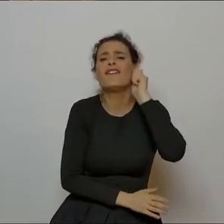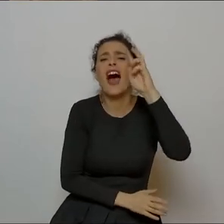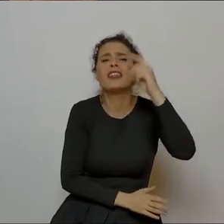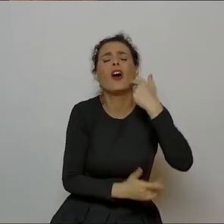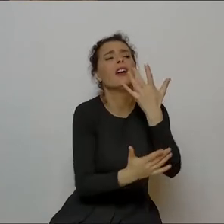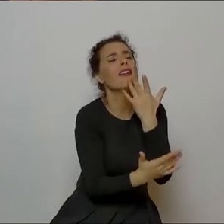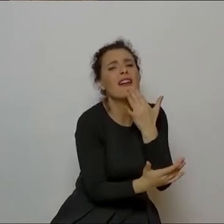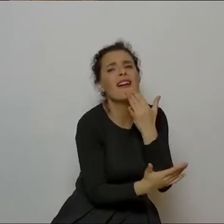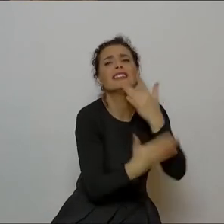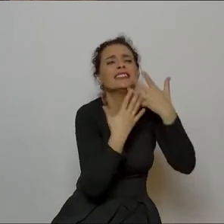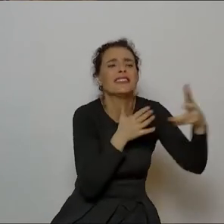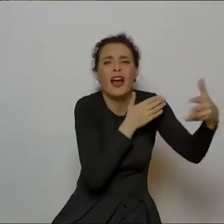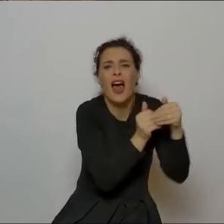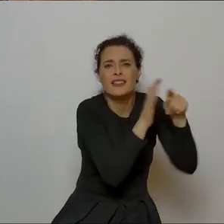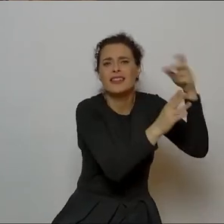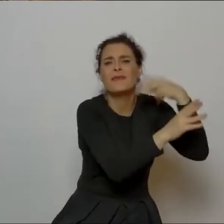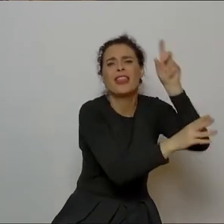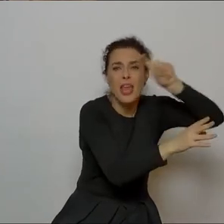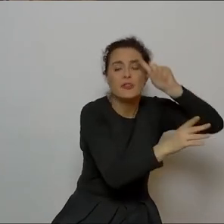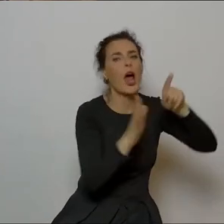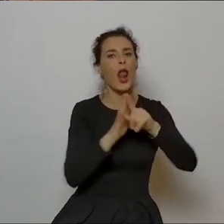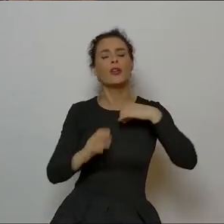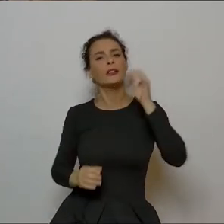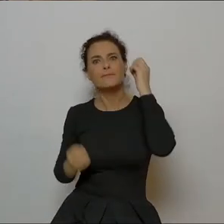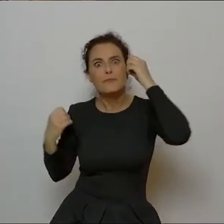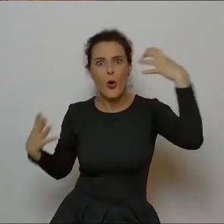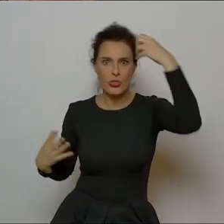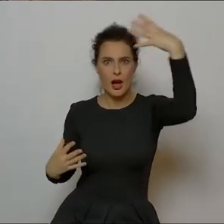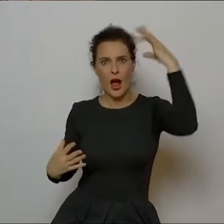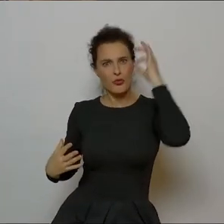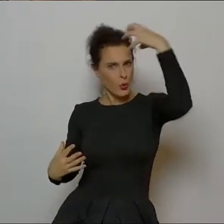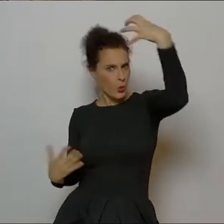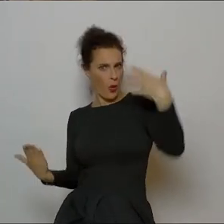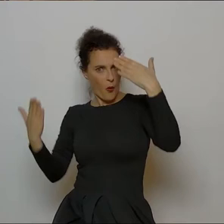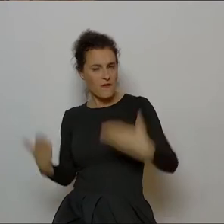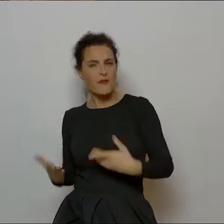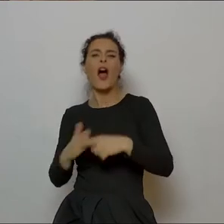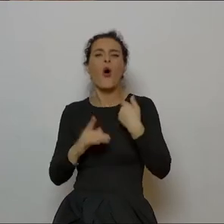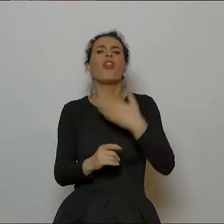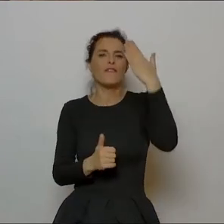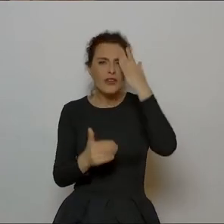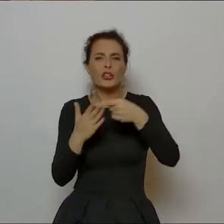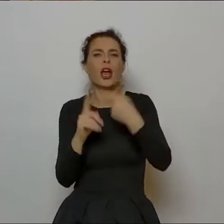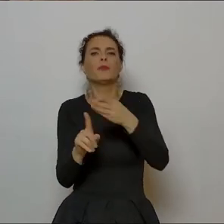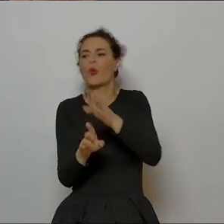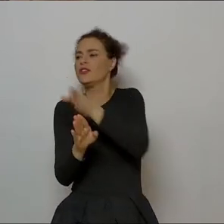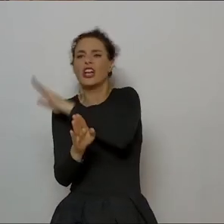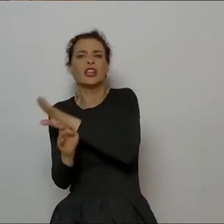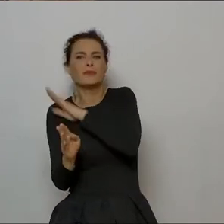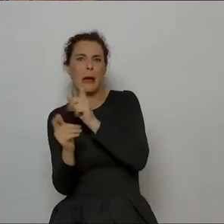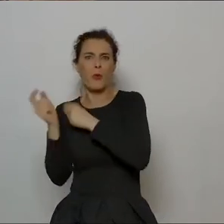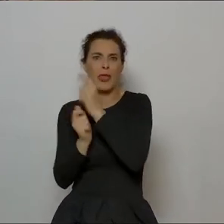królem, bo ona jest królem Lechitów, królową, tylko prawdziwym królem. Po nieszczęściach, po śmierci Kraka, po tym jak się bracia